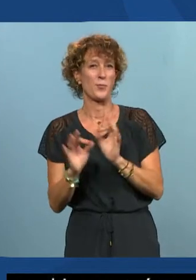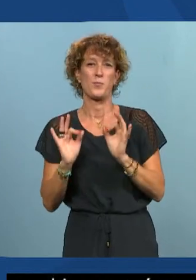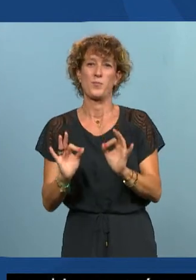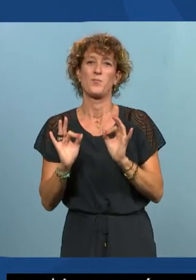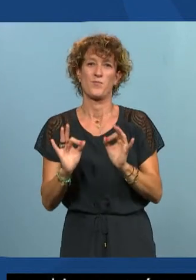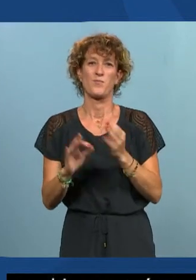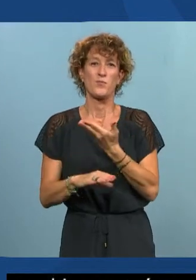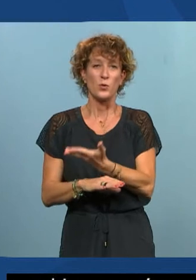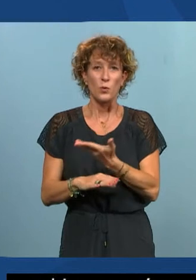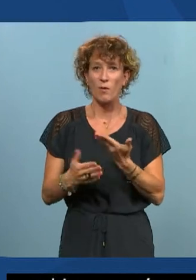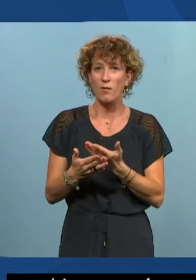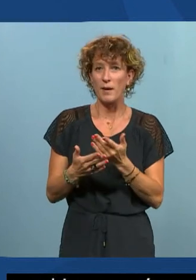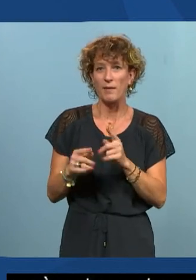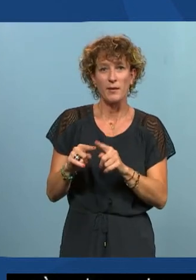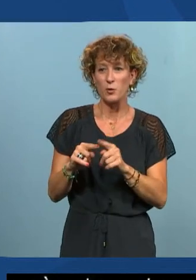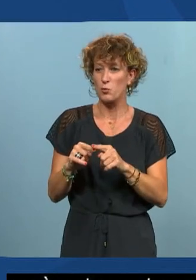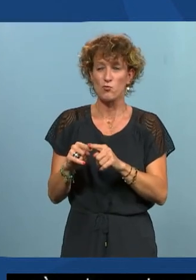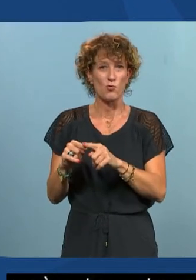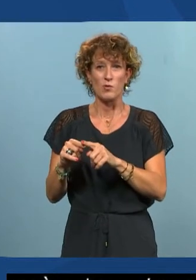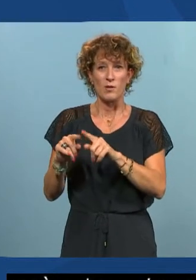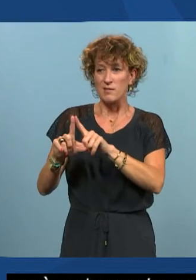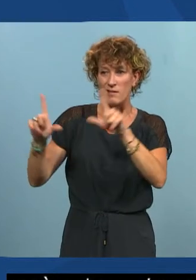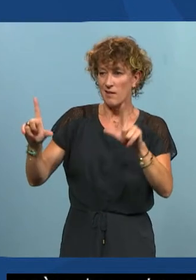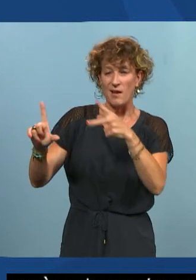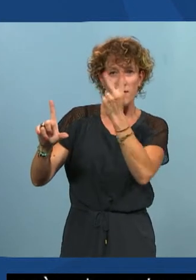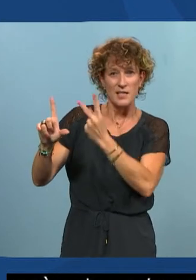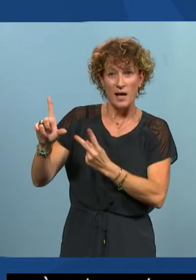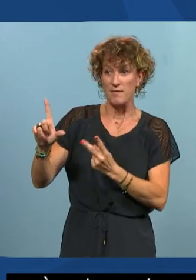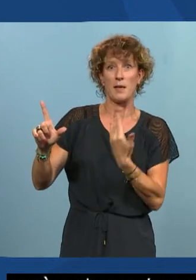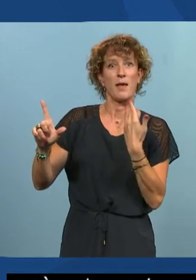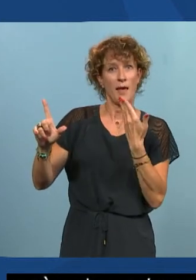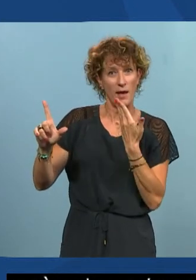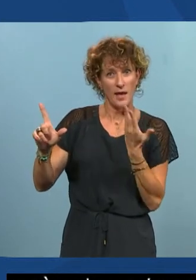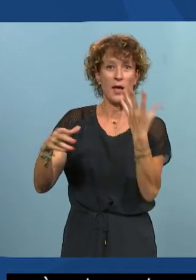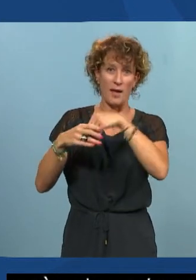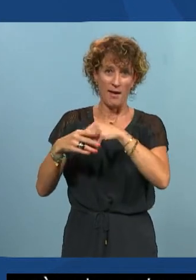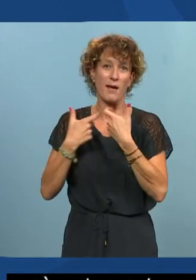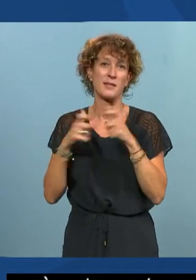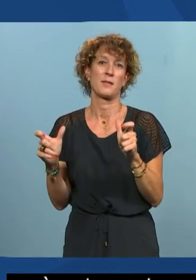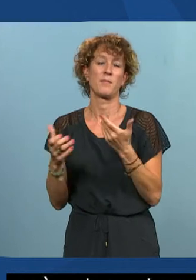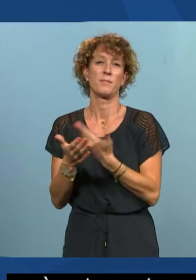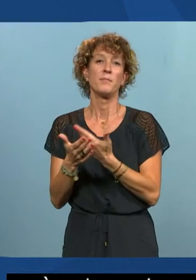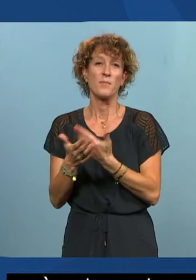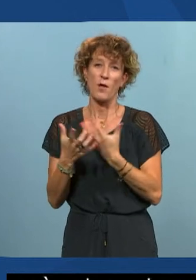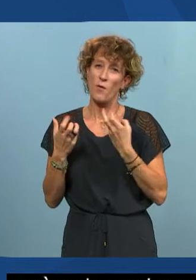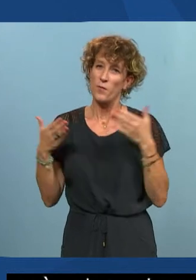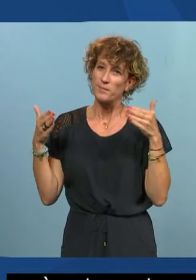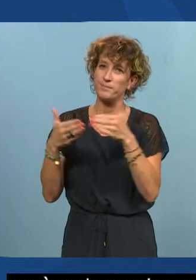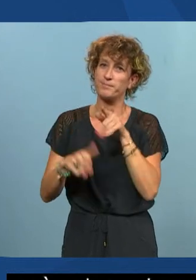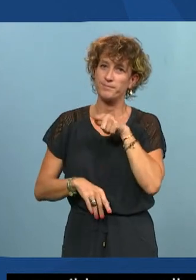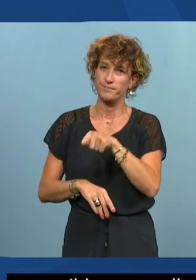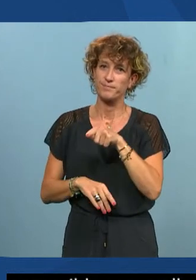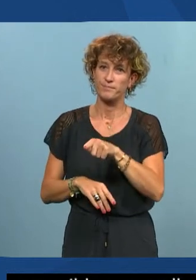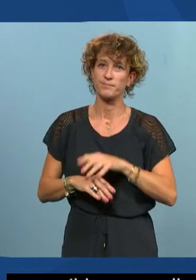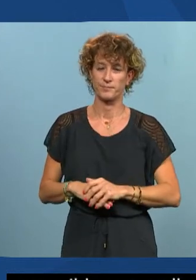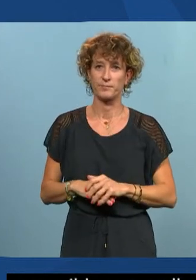repartir vers, justement, des interfaces graphiques et accessibles. Et c'est vraiment quelque chose sur lequel on souhaite se positionner.